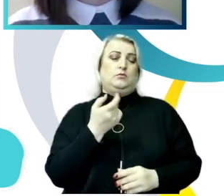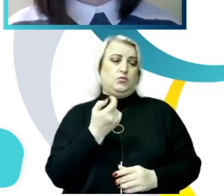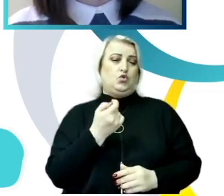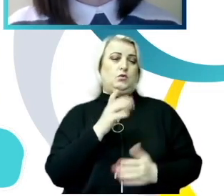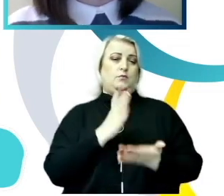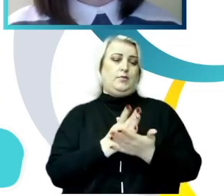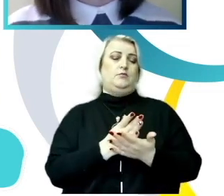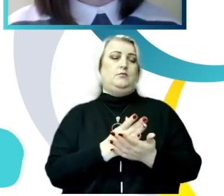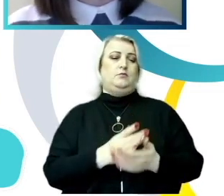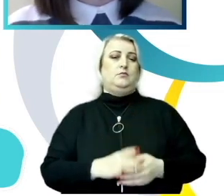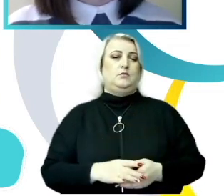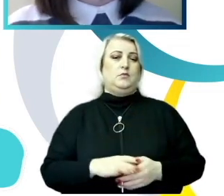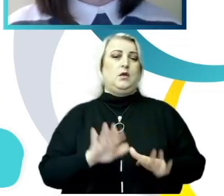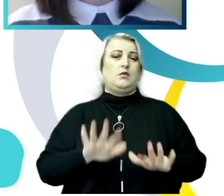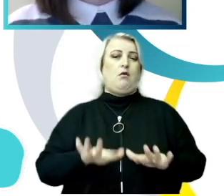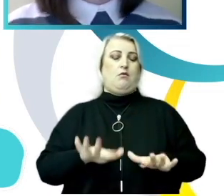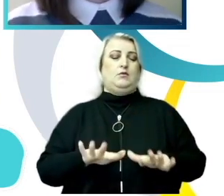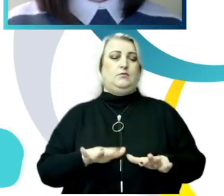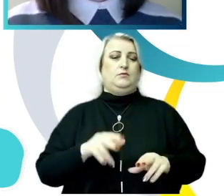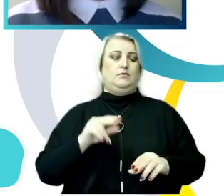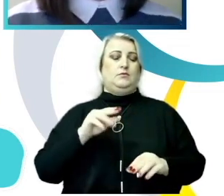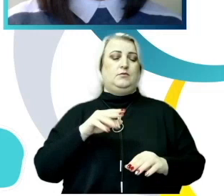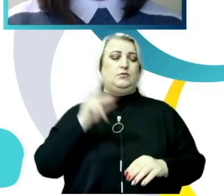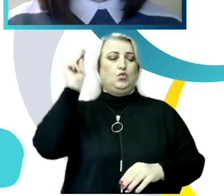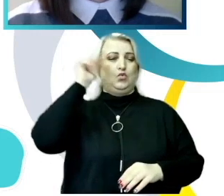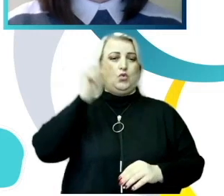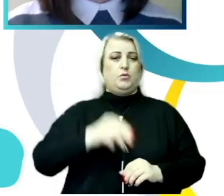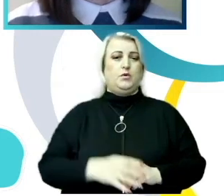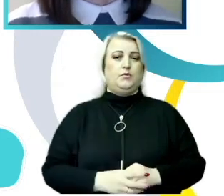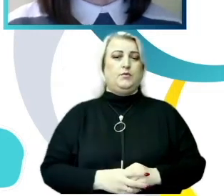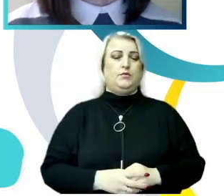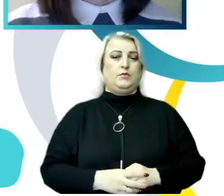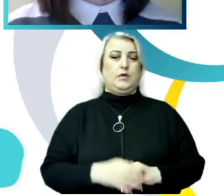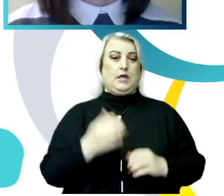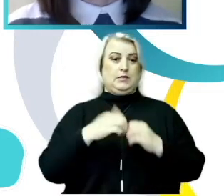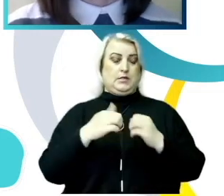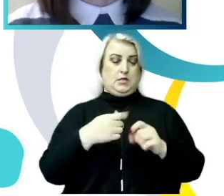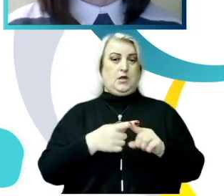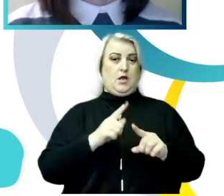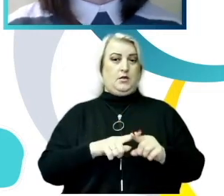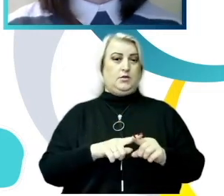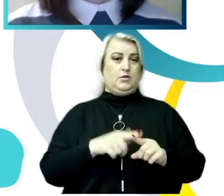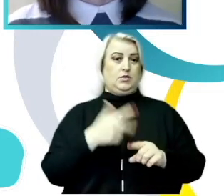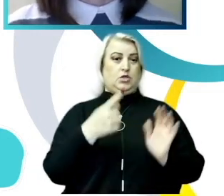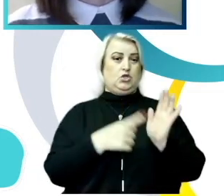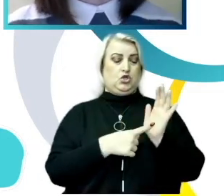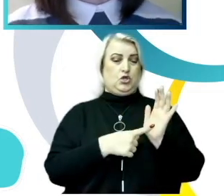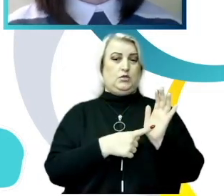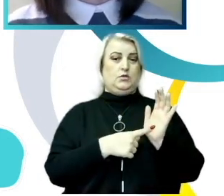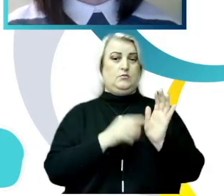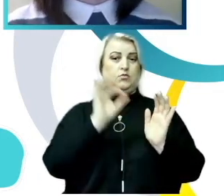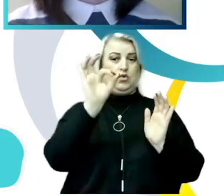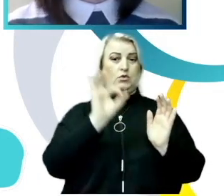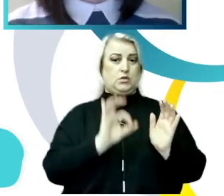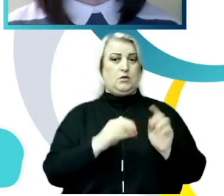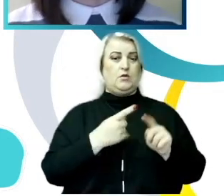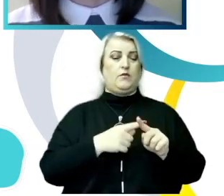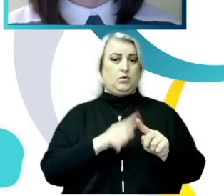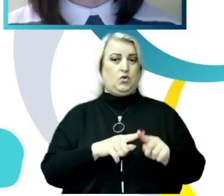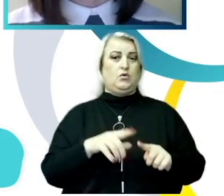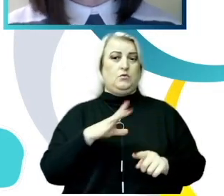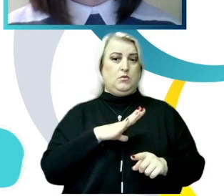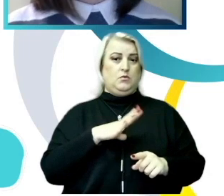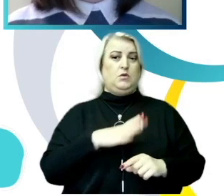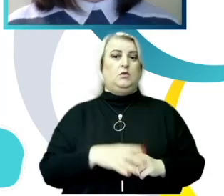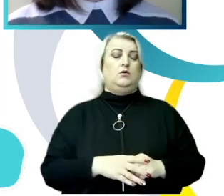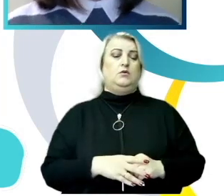aflându-se în instituția de educație. Dintre acești, deci dintre acești 36% care s-au confruntat cu cel puțin